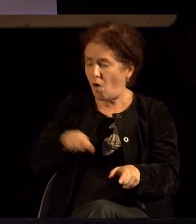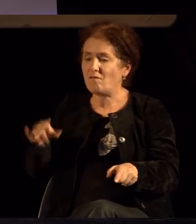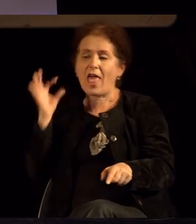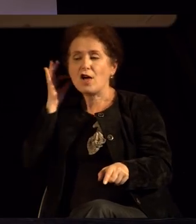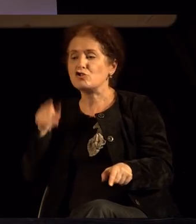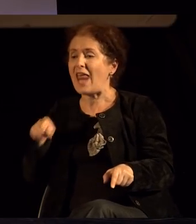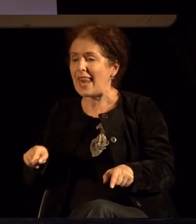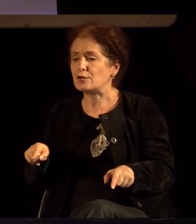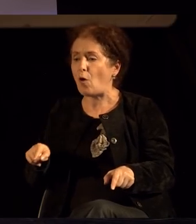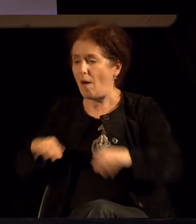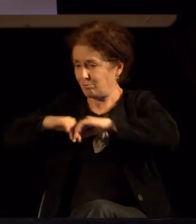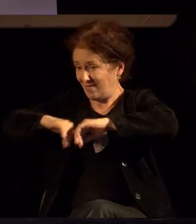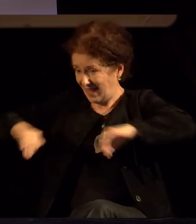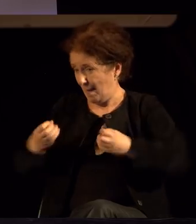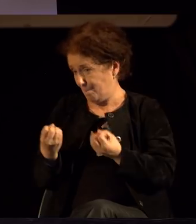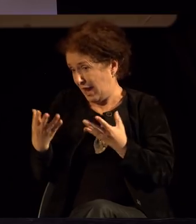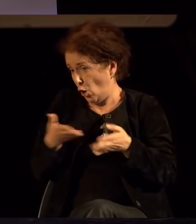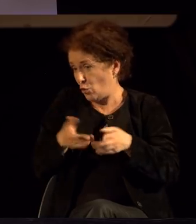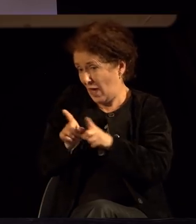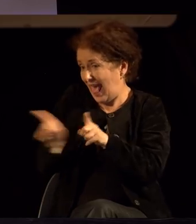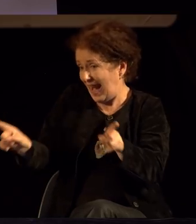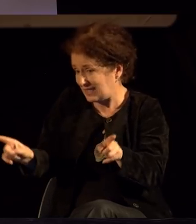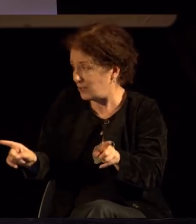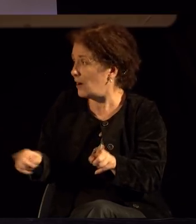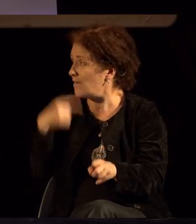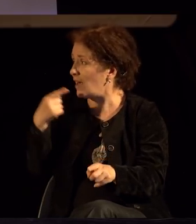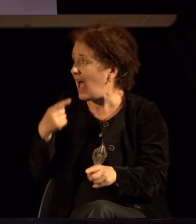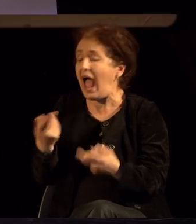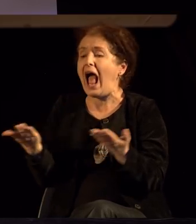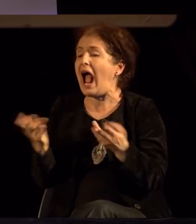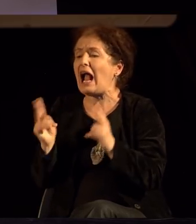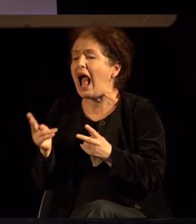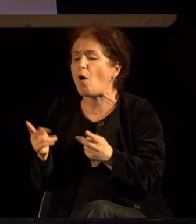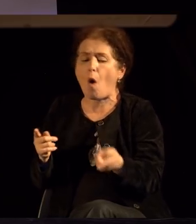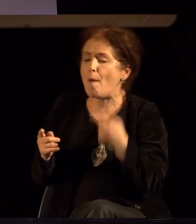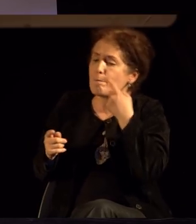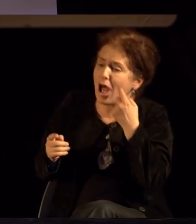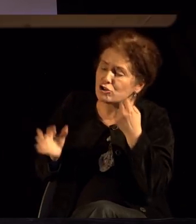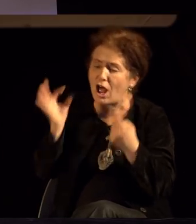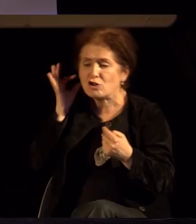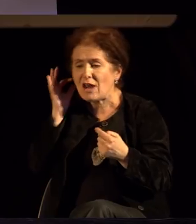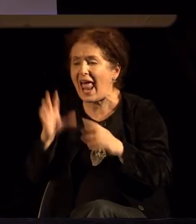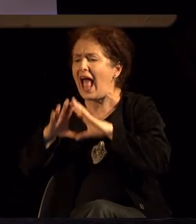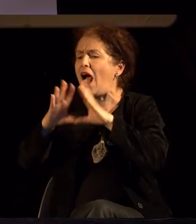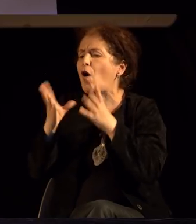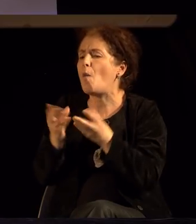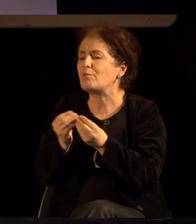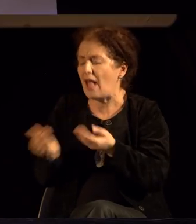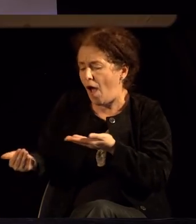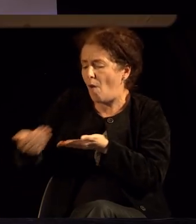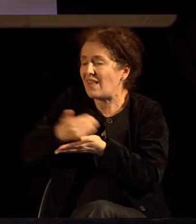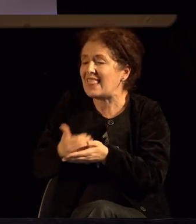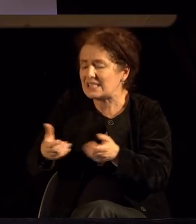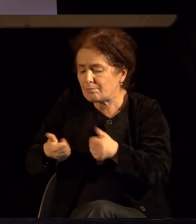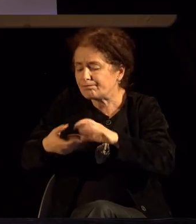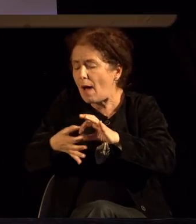значи филозофски објаснувано? Како двата пола целосно се обфатно да се